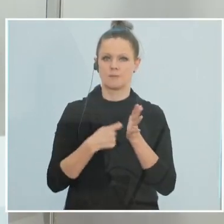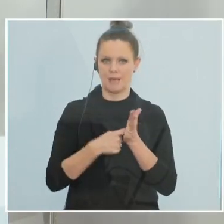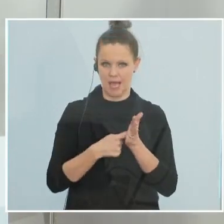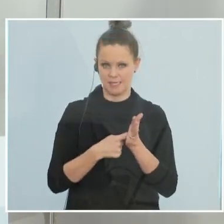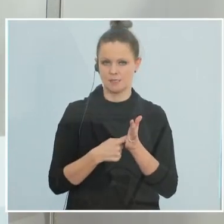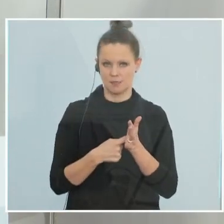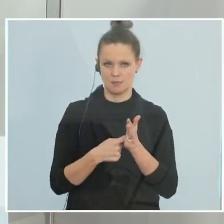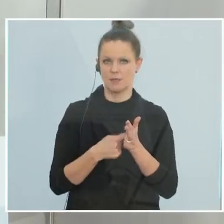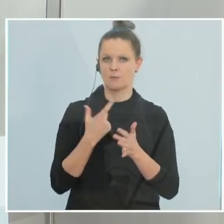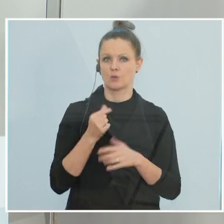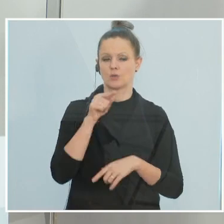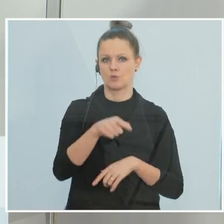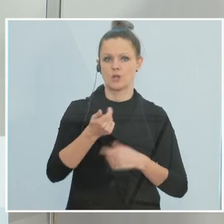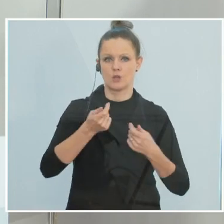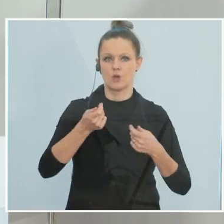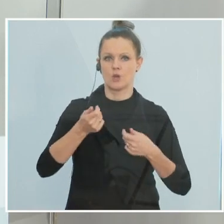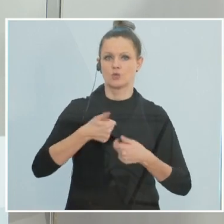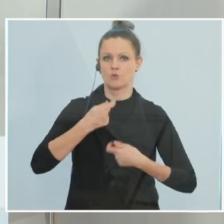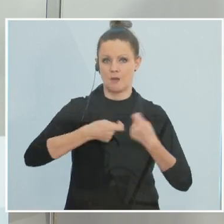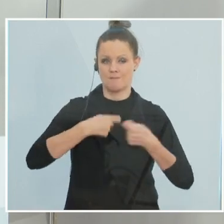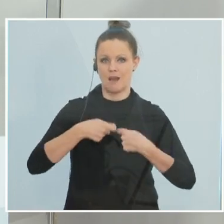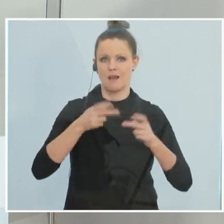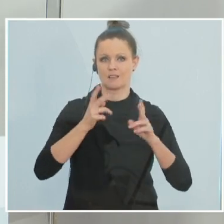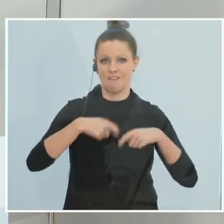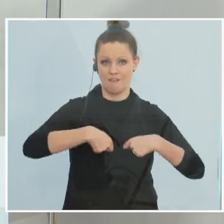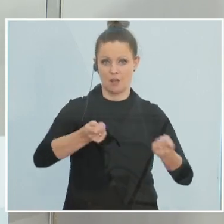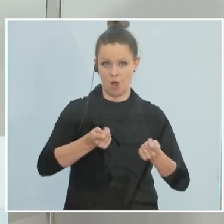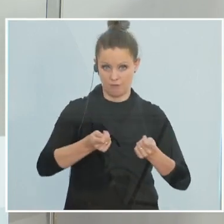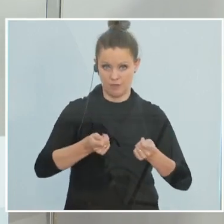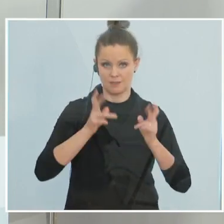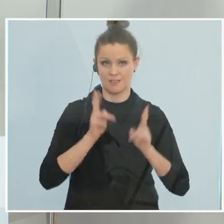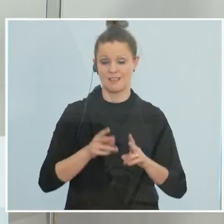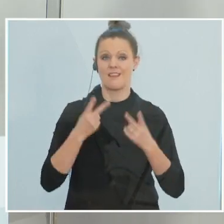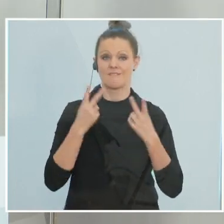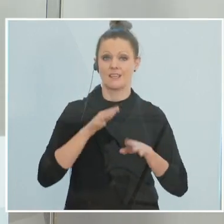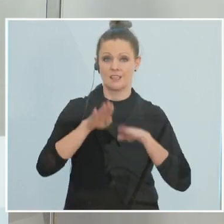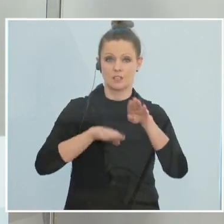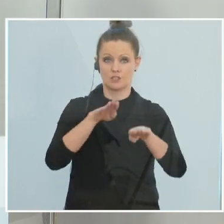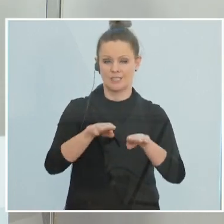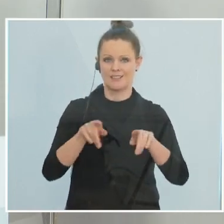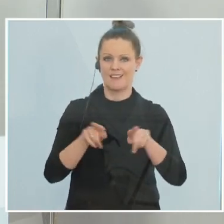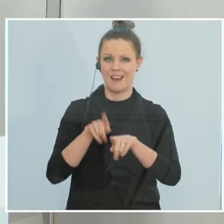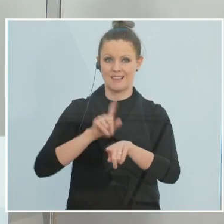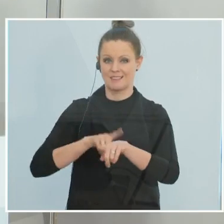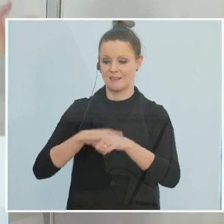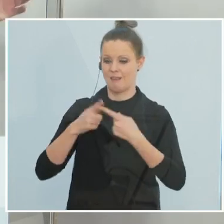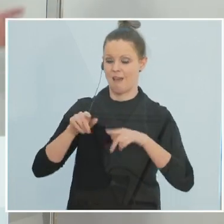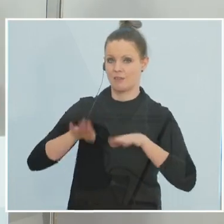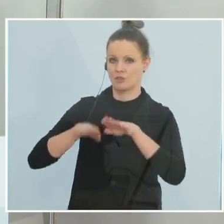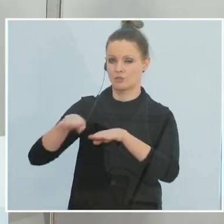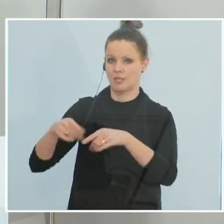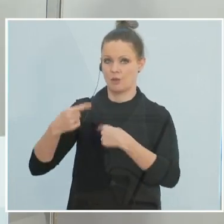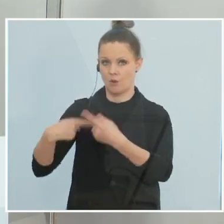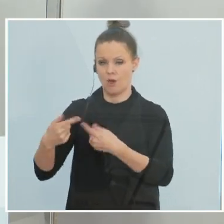in den Supermärkten verkauft werden. Das ist ein wichtiger Schritt parallel zu anderen Schritten, wie zum